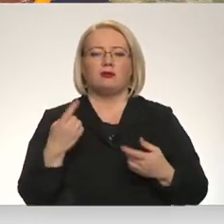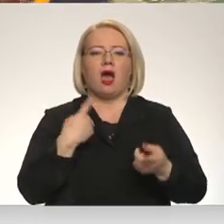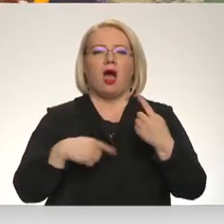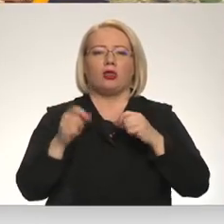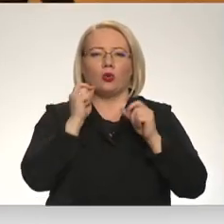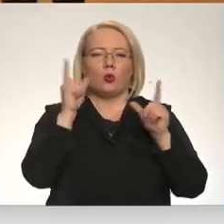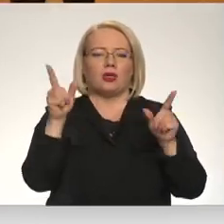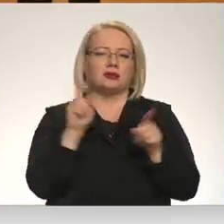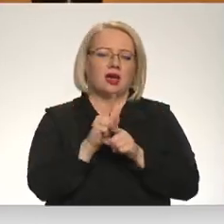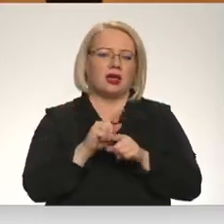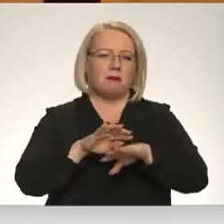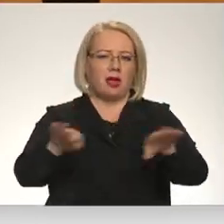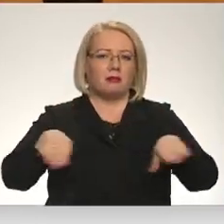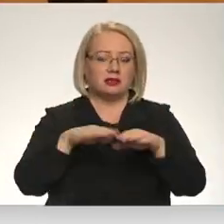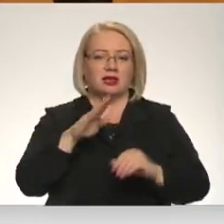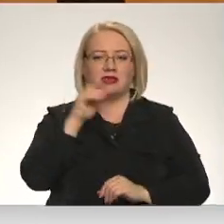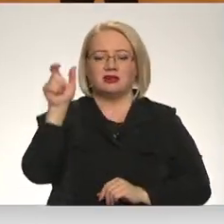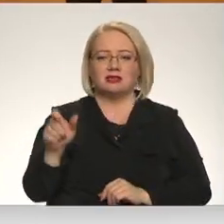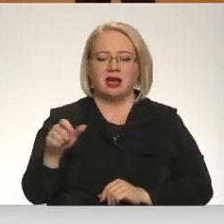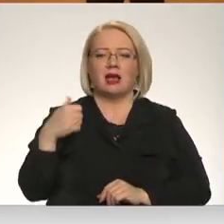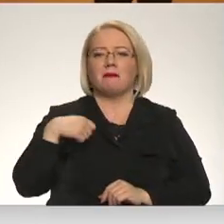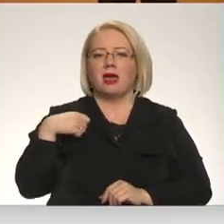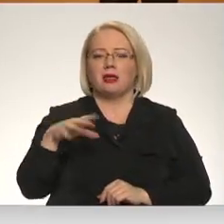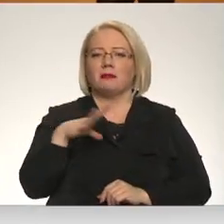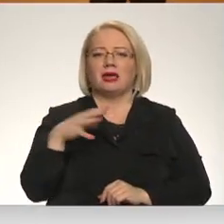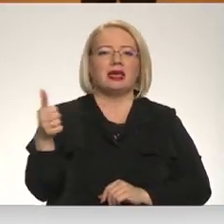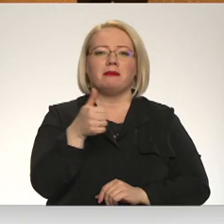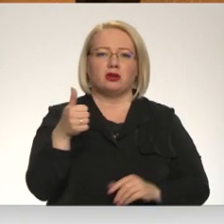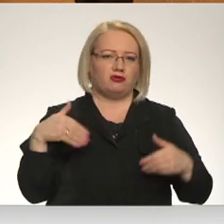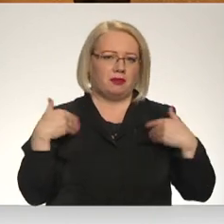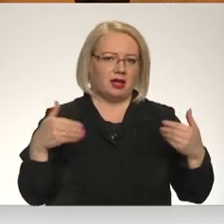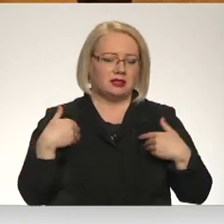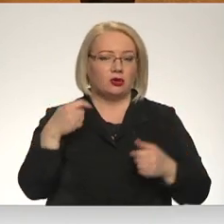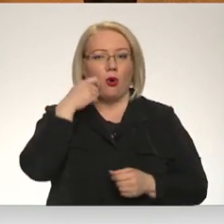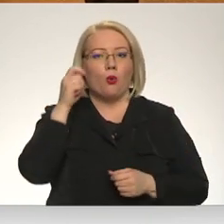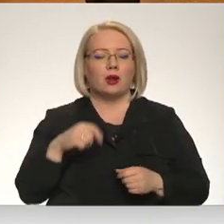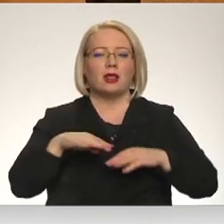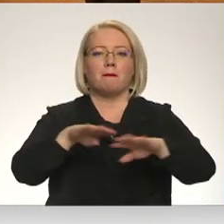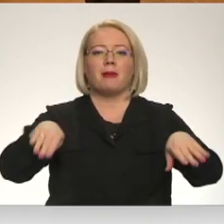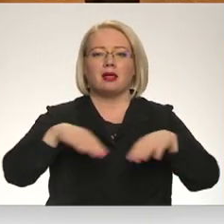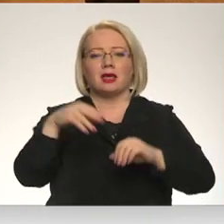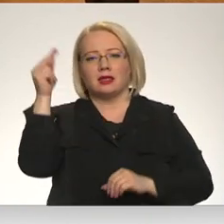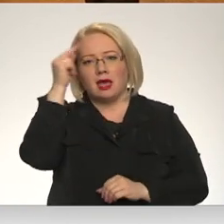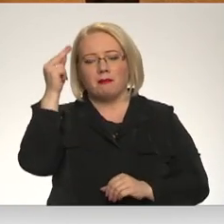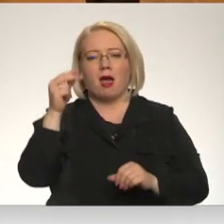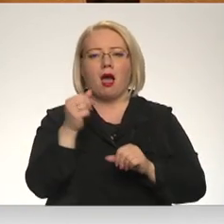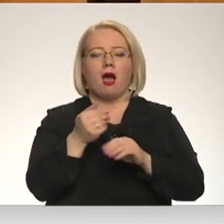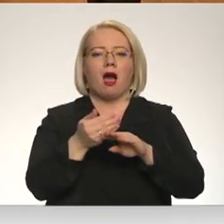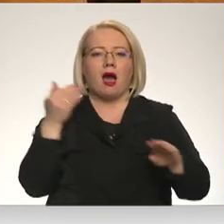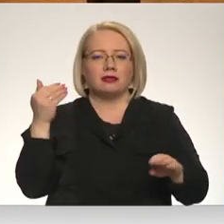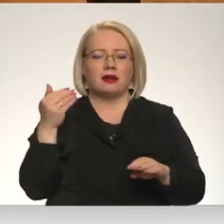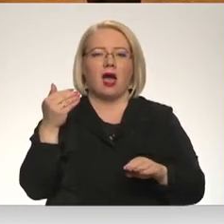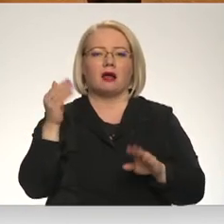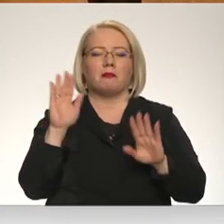arī peltbasēnā. Lidija atzīst, ka meitens par to bijušas īpaši priecīgas, jo Ukrainā peldēt iemācījušās pat ātrāk nekā